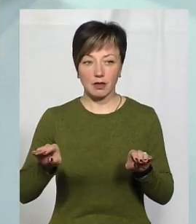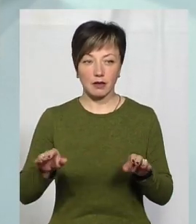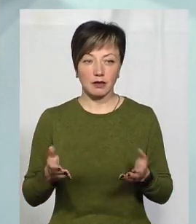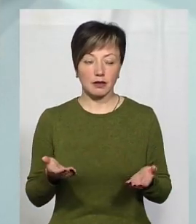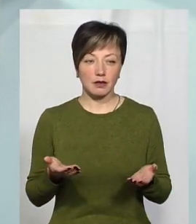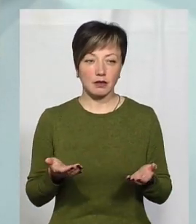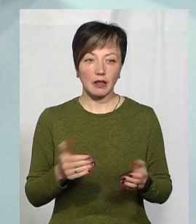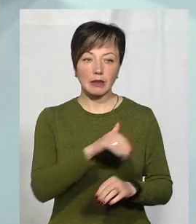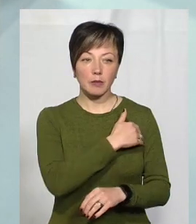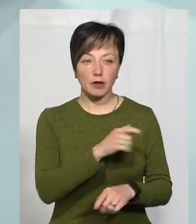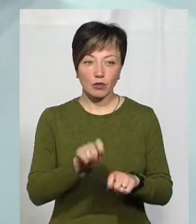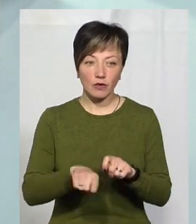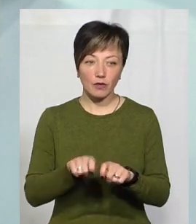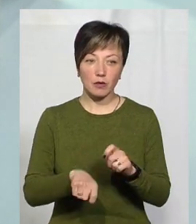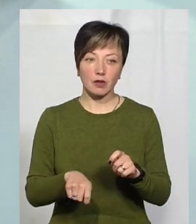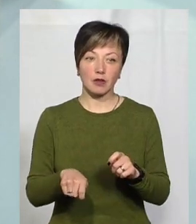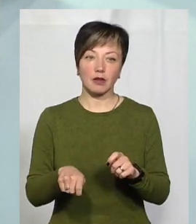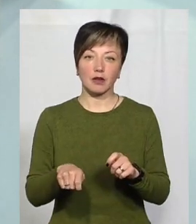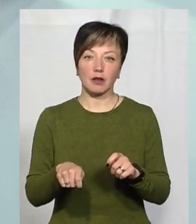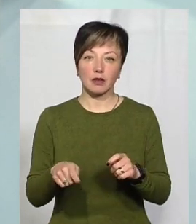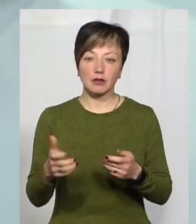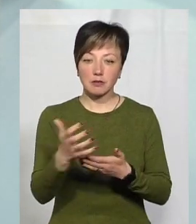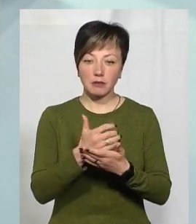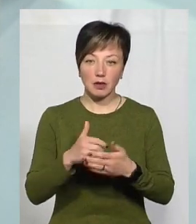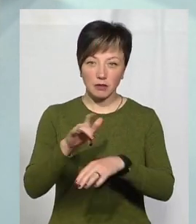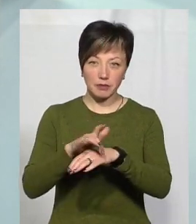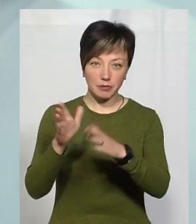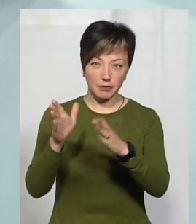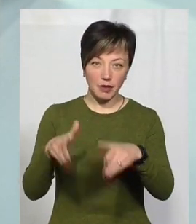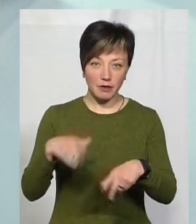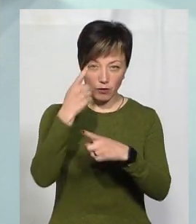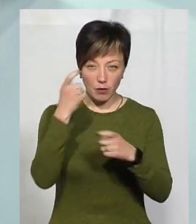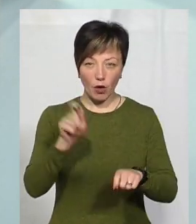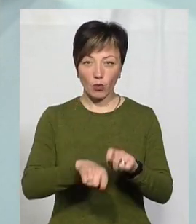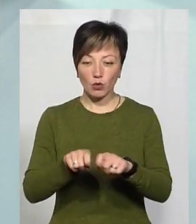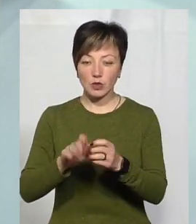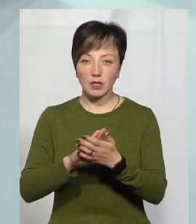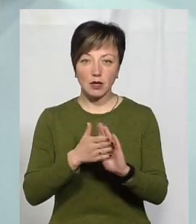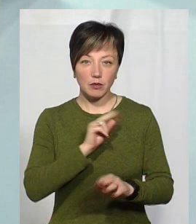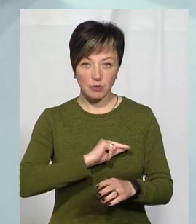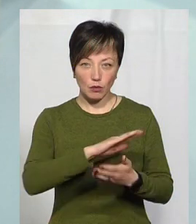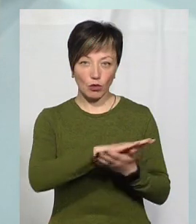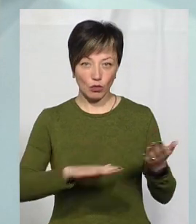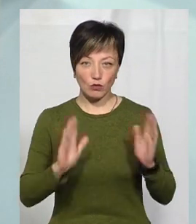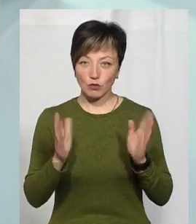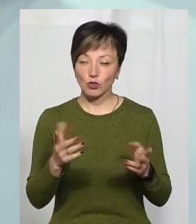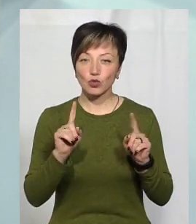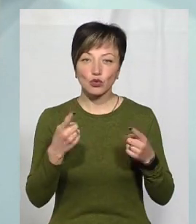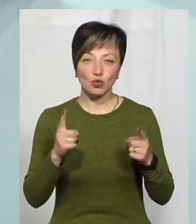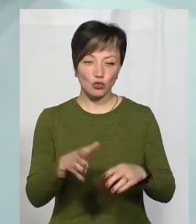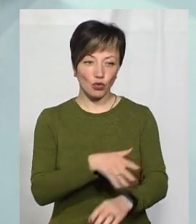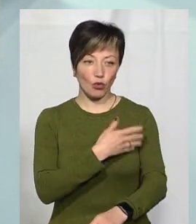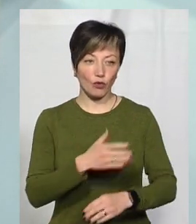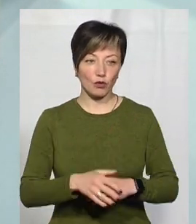температура вимірювання, збіра анамнезу, контроль за станом співробітників буде продовжуватись ще дуже